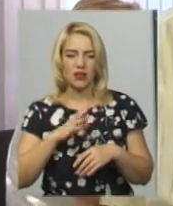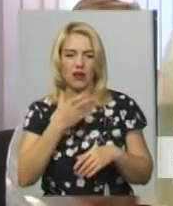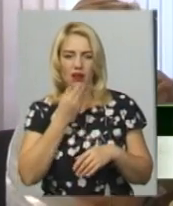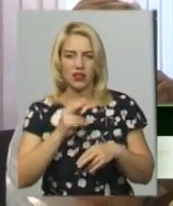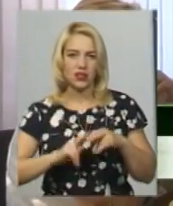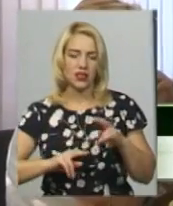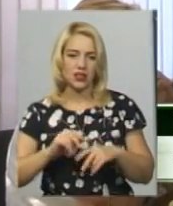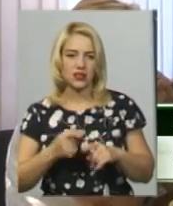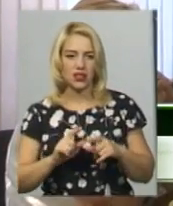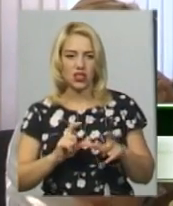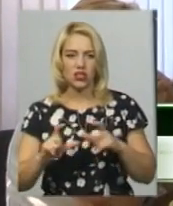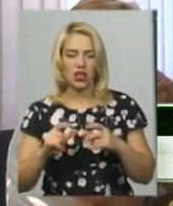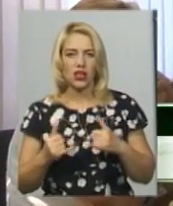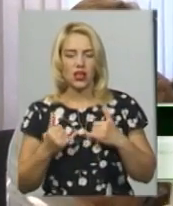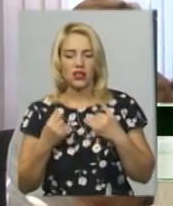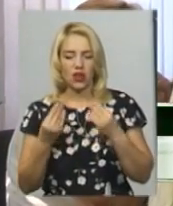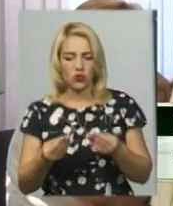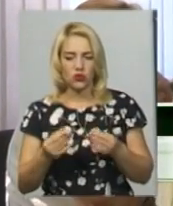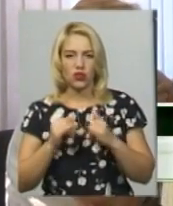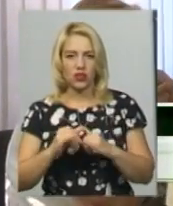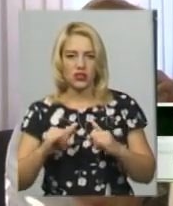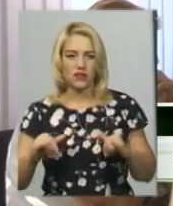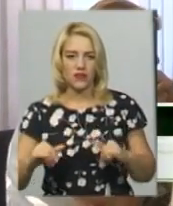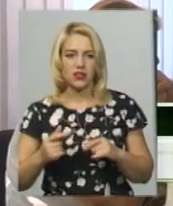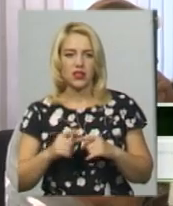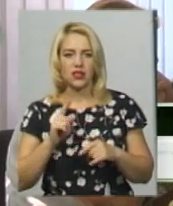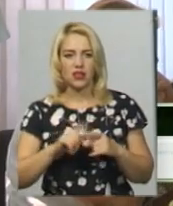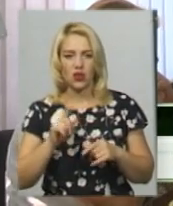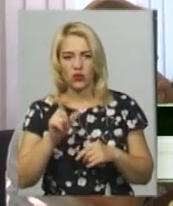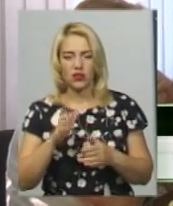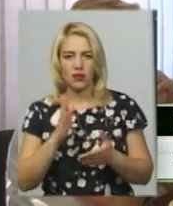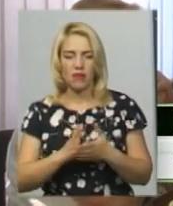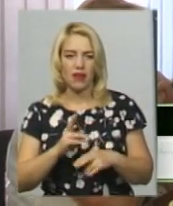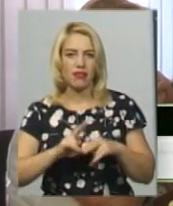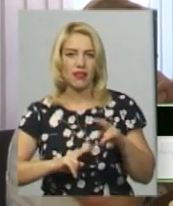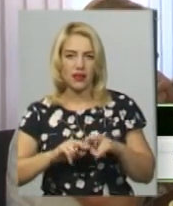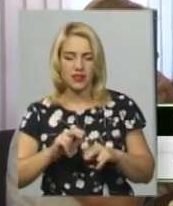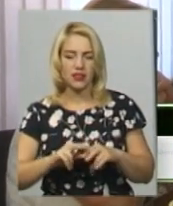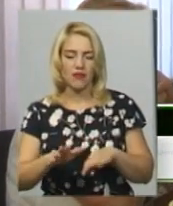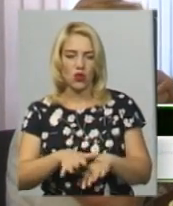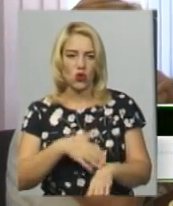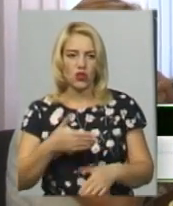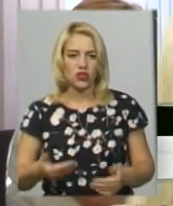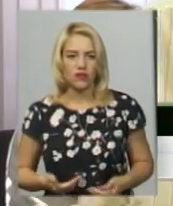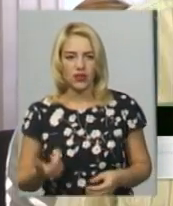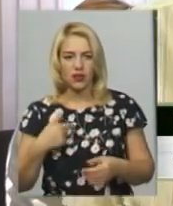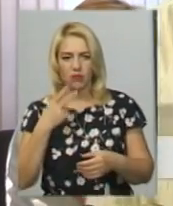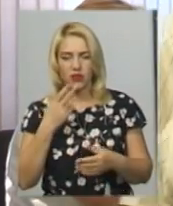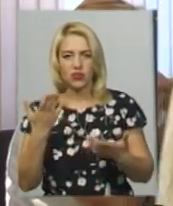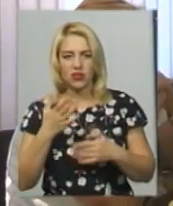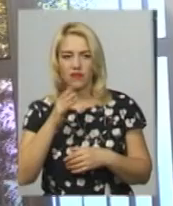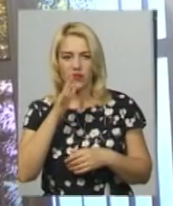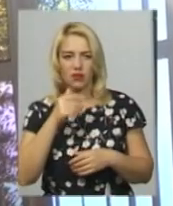розвитку для голови, перше. Людина має настрій, довше живе. Я бачу, яке час,